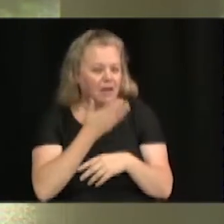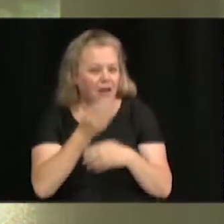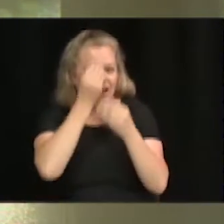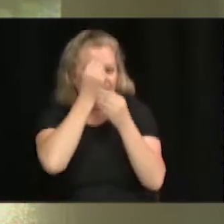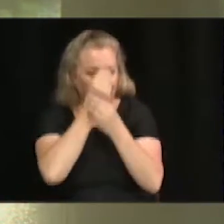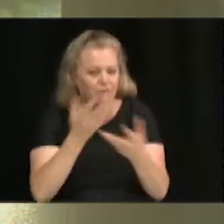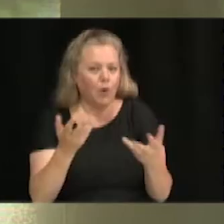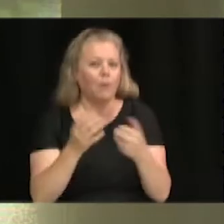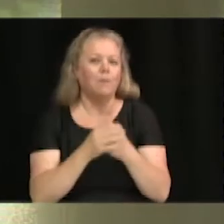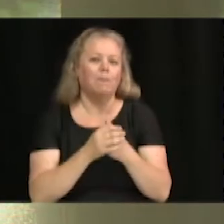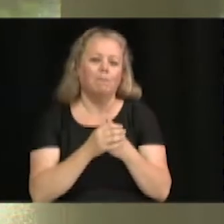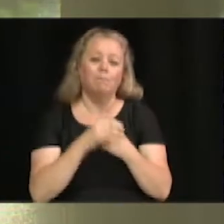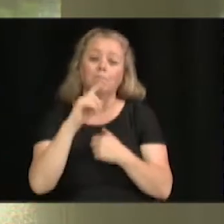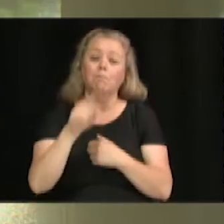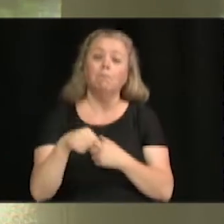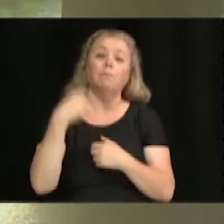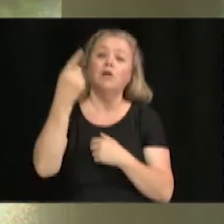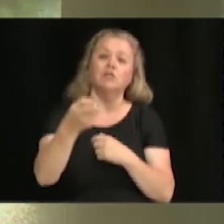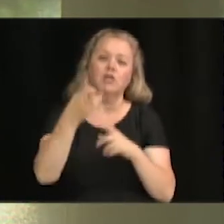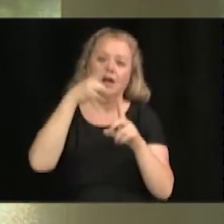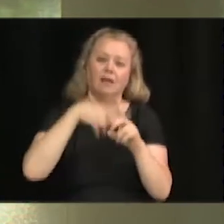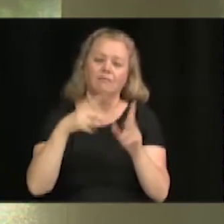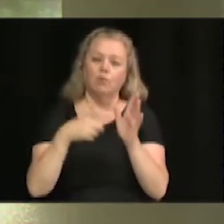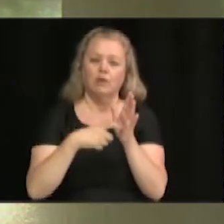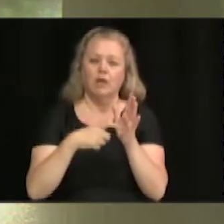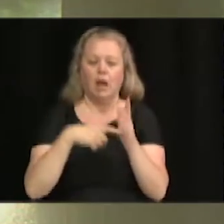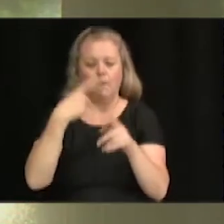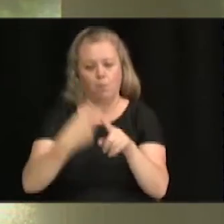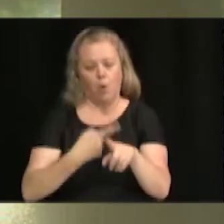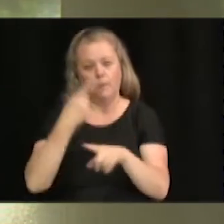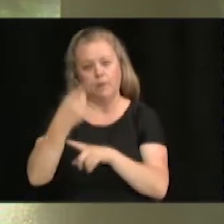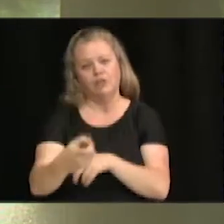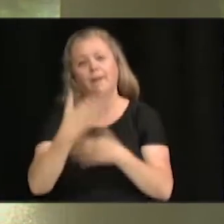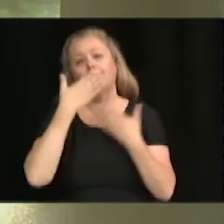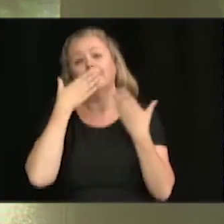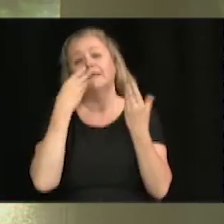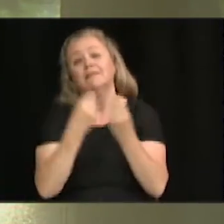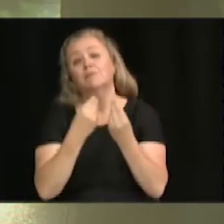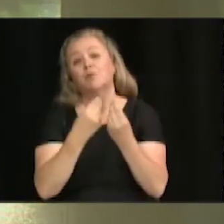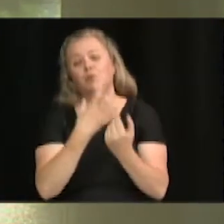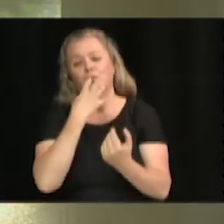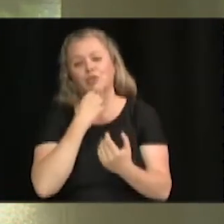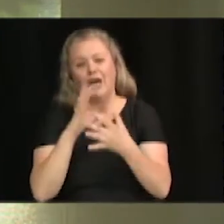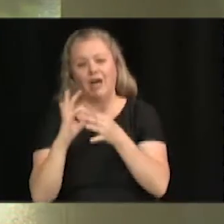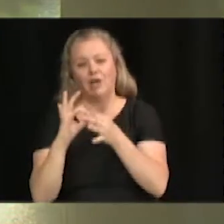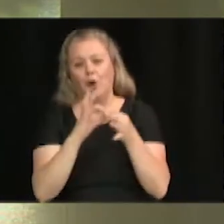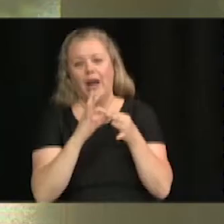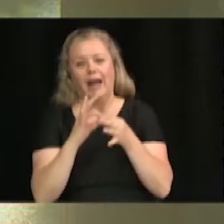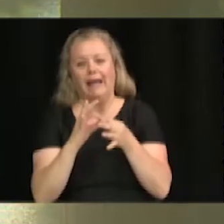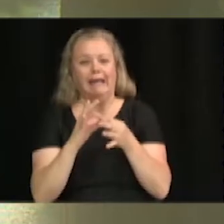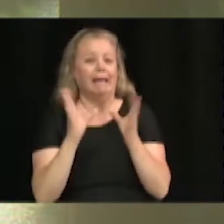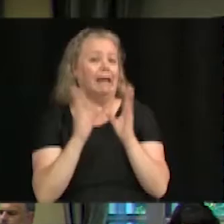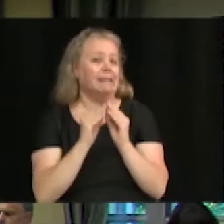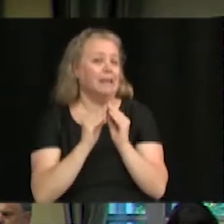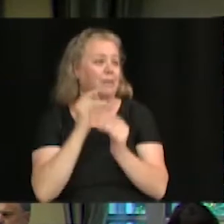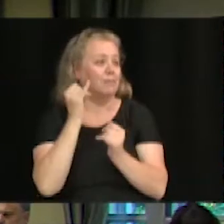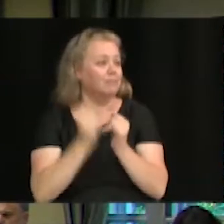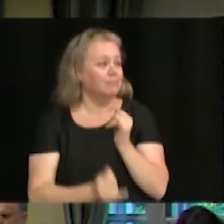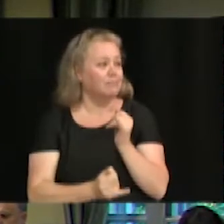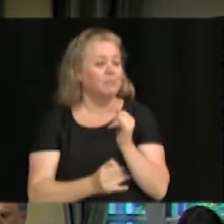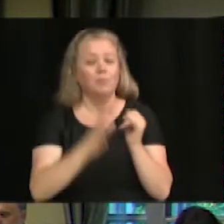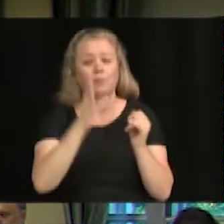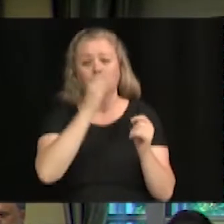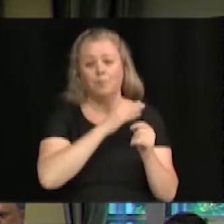On se donne rendez-vous, donc, le mois prochain. Merci, chers collègues. On va procéder à la levée de l'Assemblée, Mme Lambert, appuyée par Mme